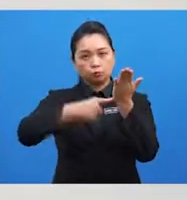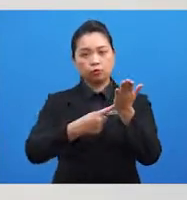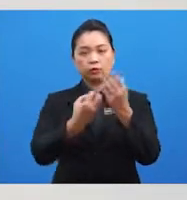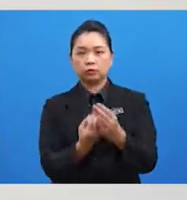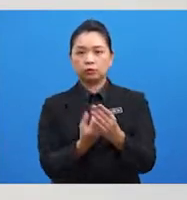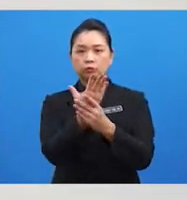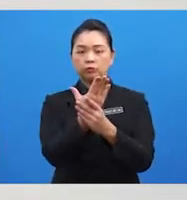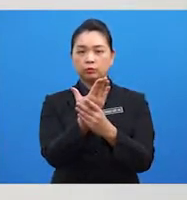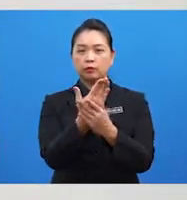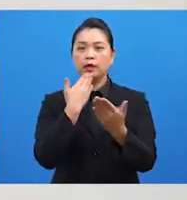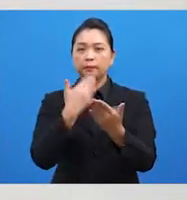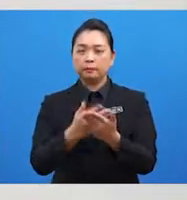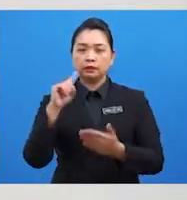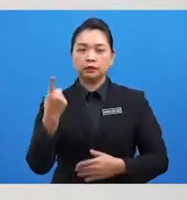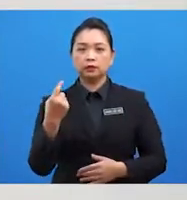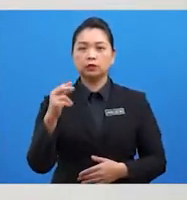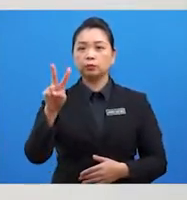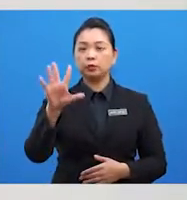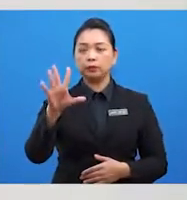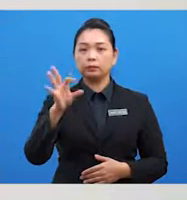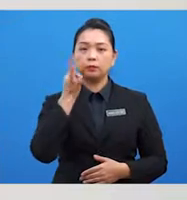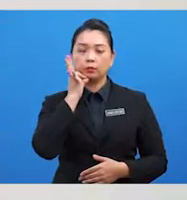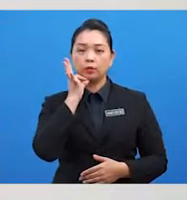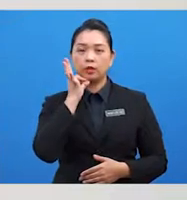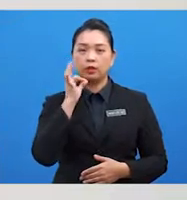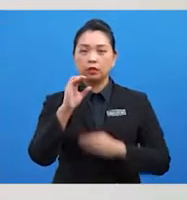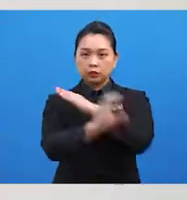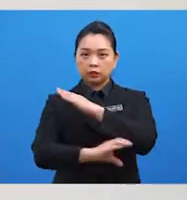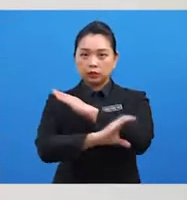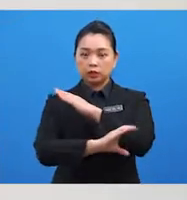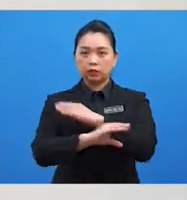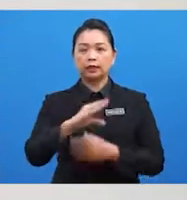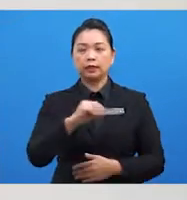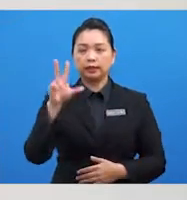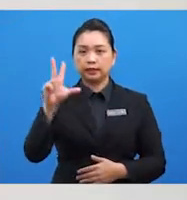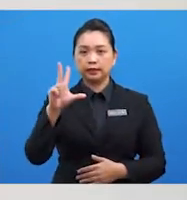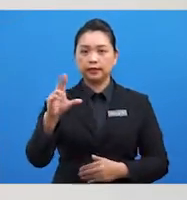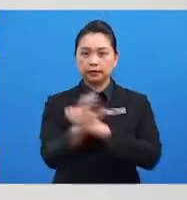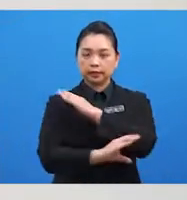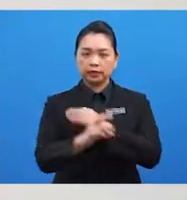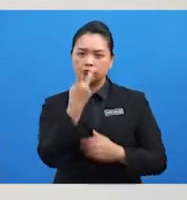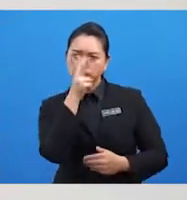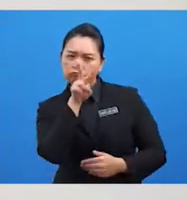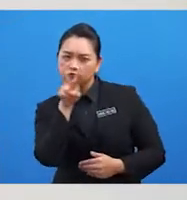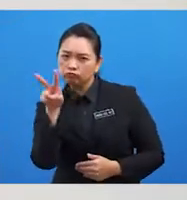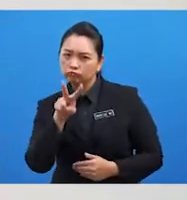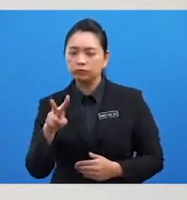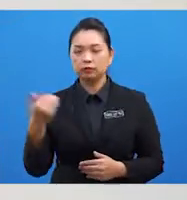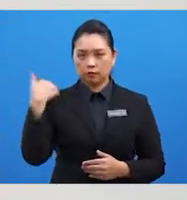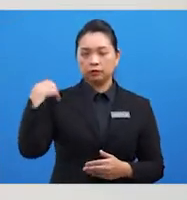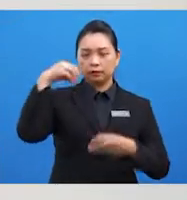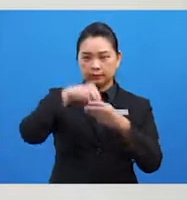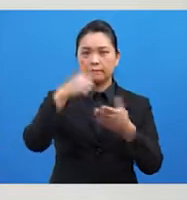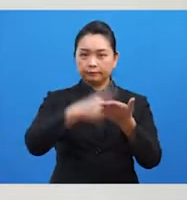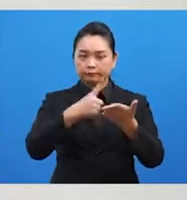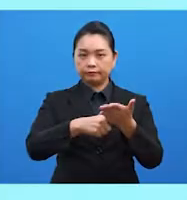sebaik sahaja 25 buah negara-negara berkecuali berserta 3 buah negara pemahati menghadiri